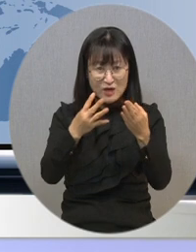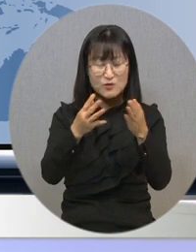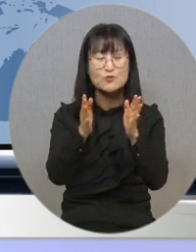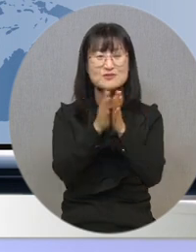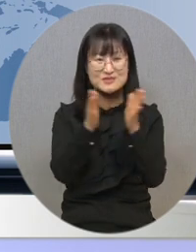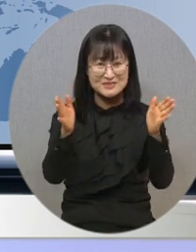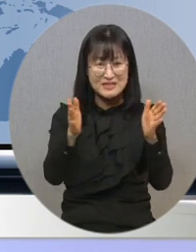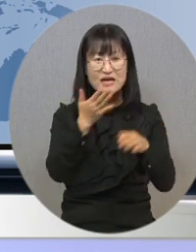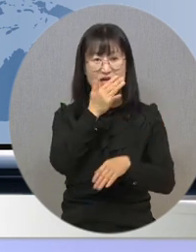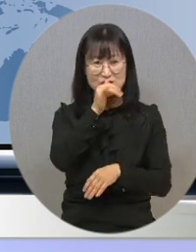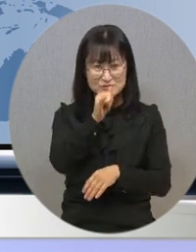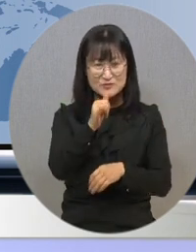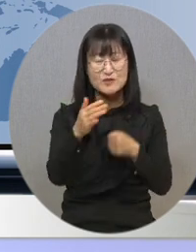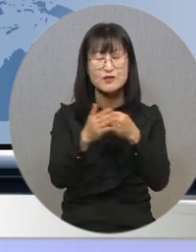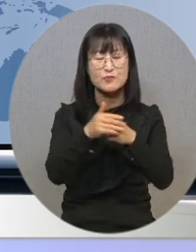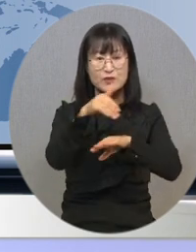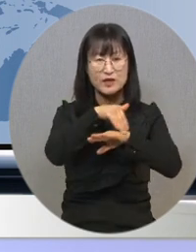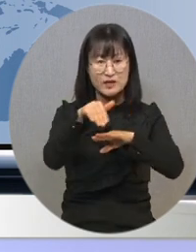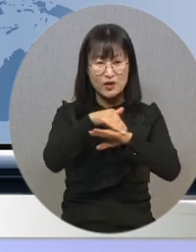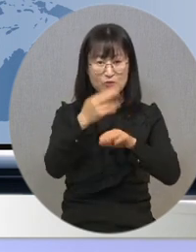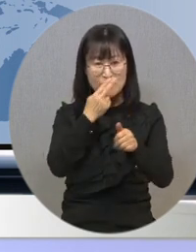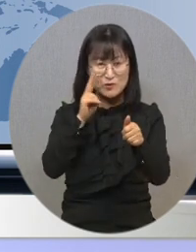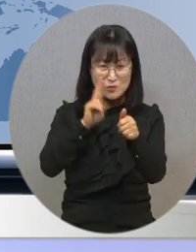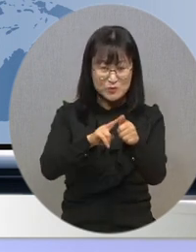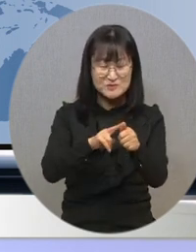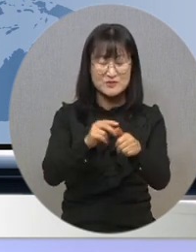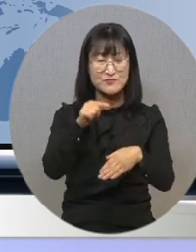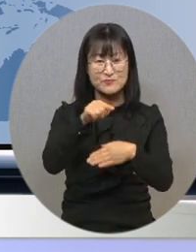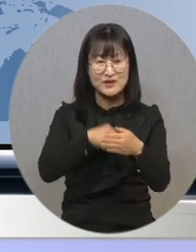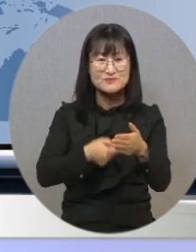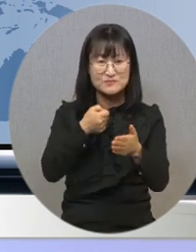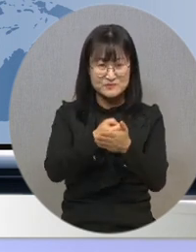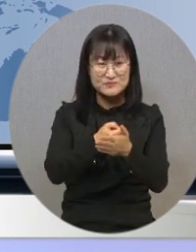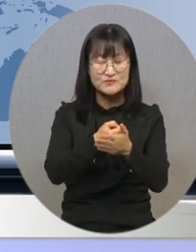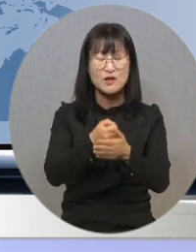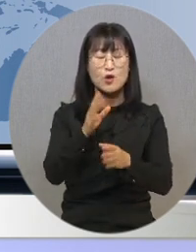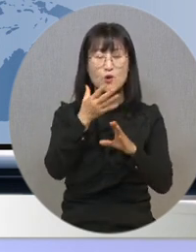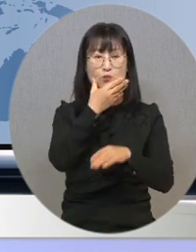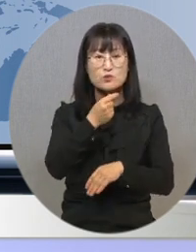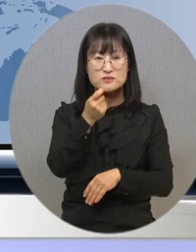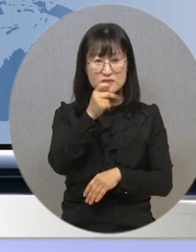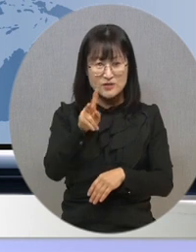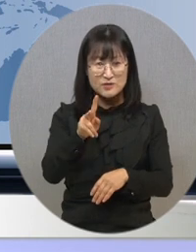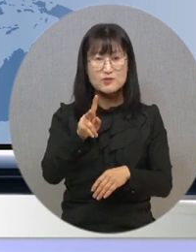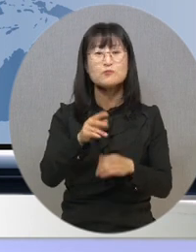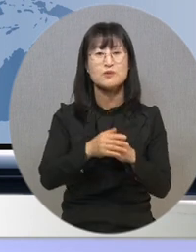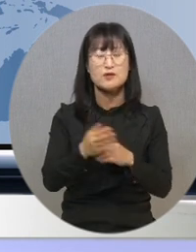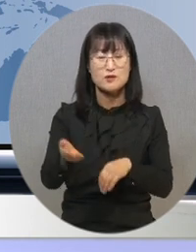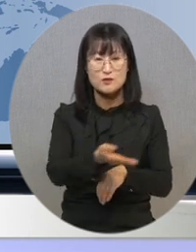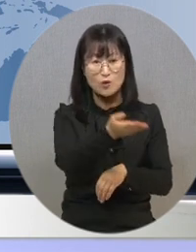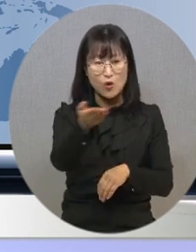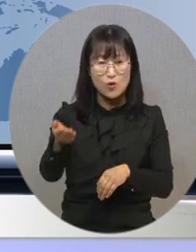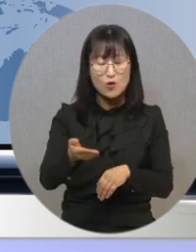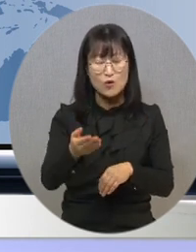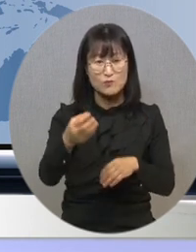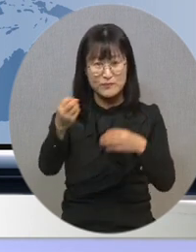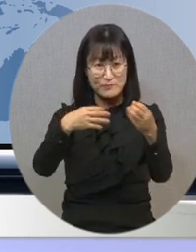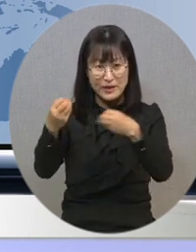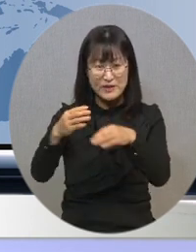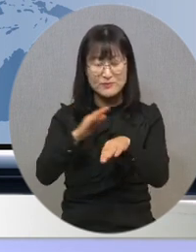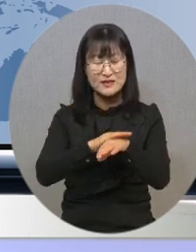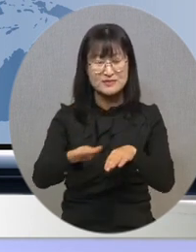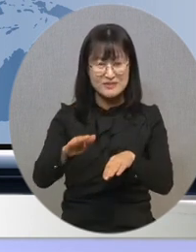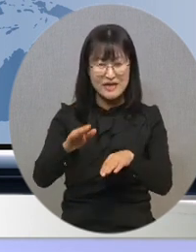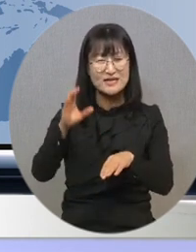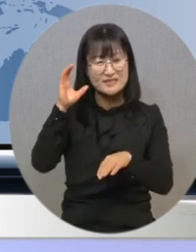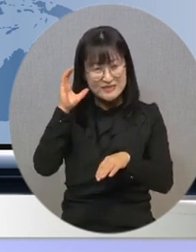있음에 다시금 계획과 도전을 다짐하죠. 복제TV는 보다 시청자의 목소리에 마음으로 다가가